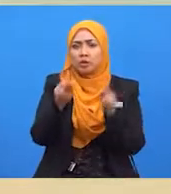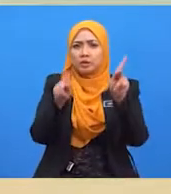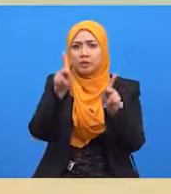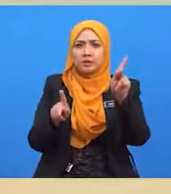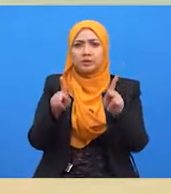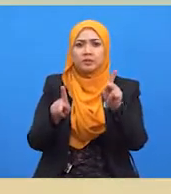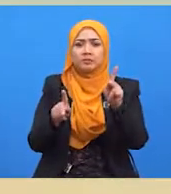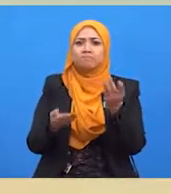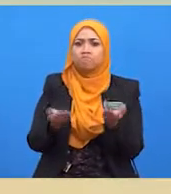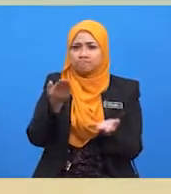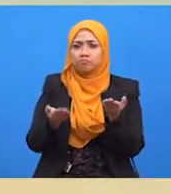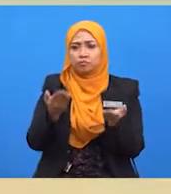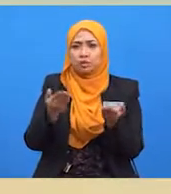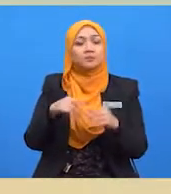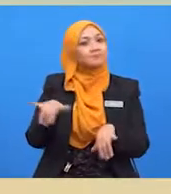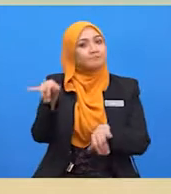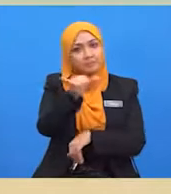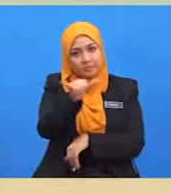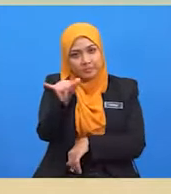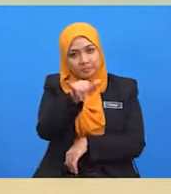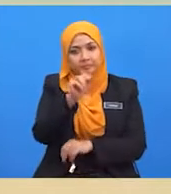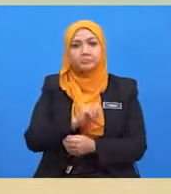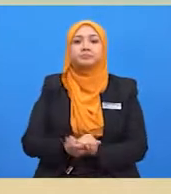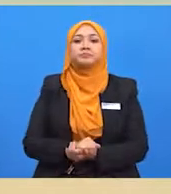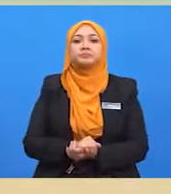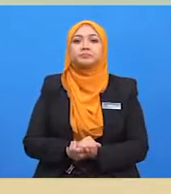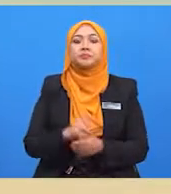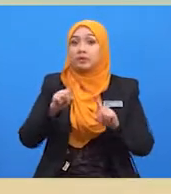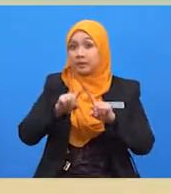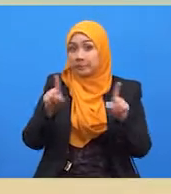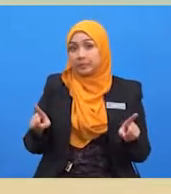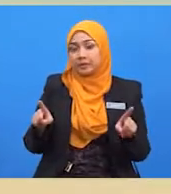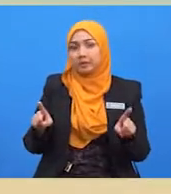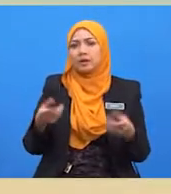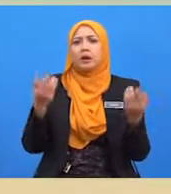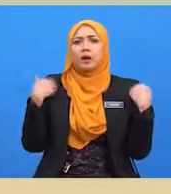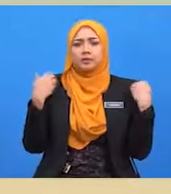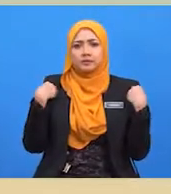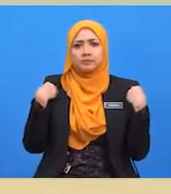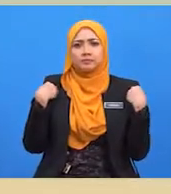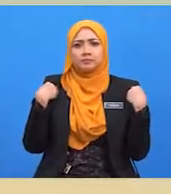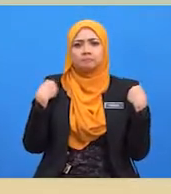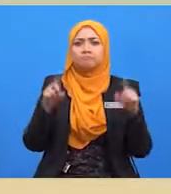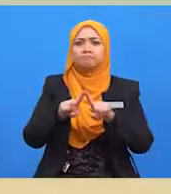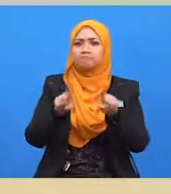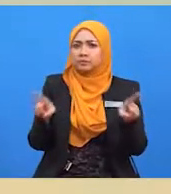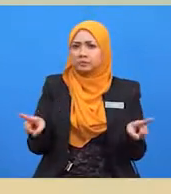diandaikan sama. Namun demikian, wujud perbezaan antara industri kereta negara